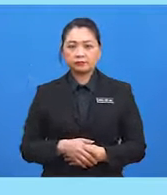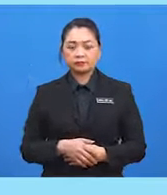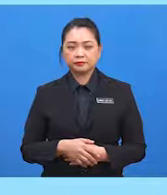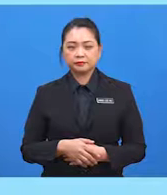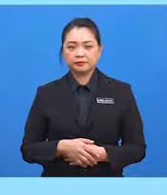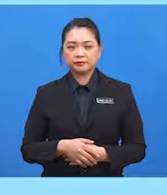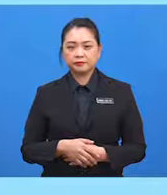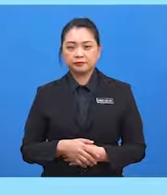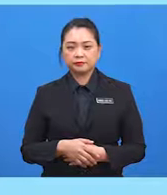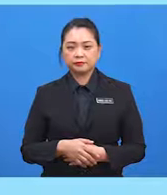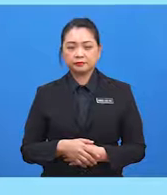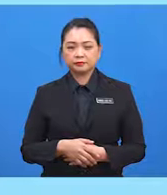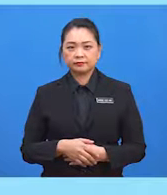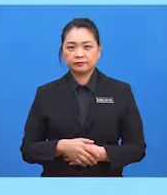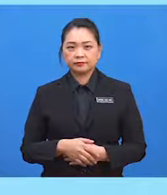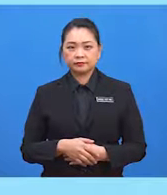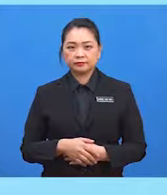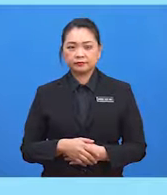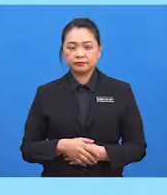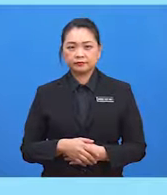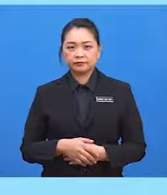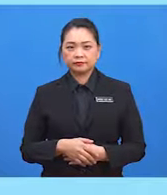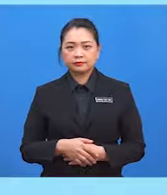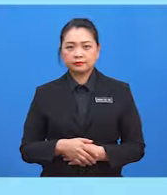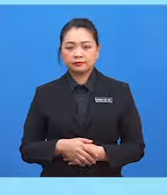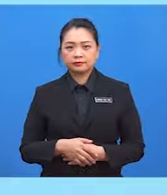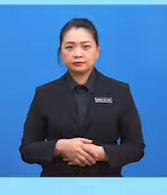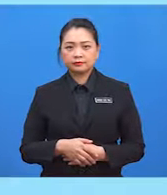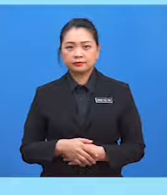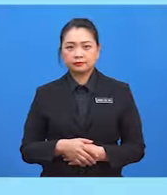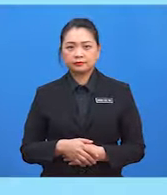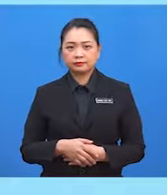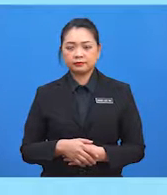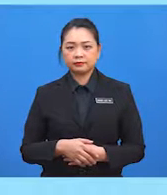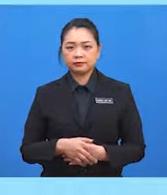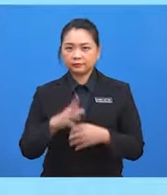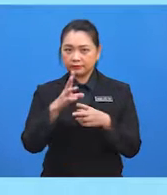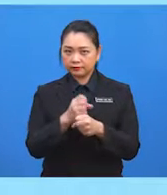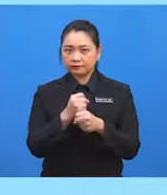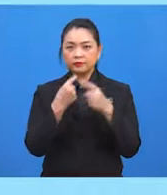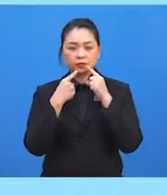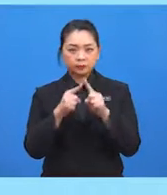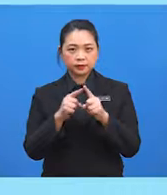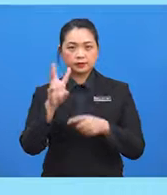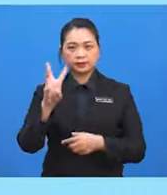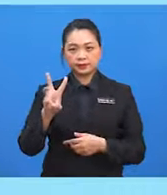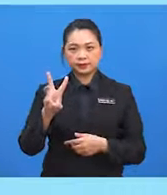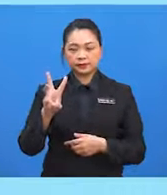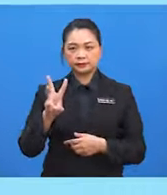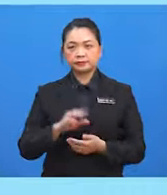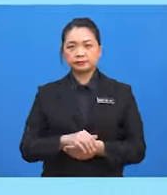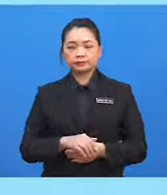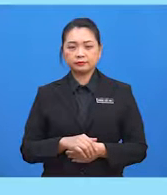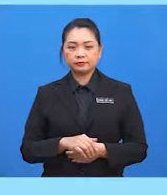Seterusnya, 3 darab 2 bersamaan dengan 6. 3 darab